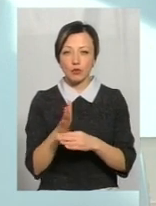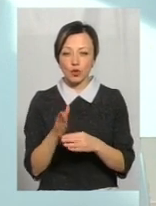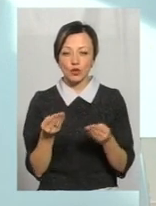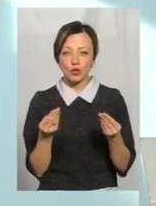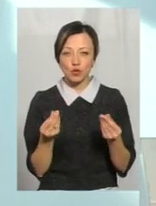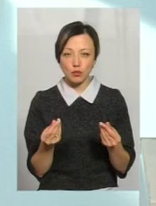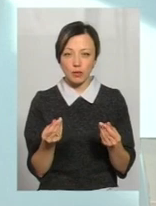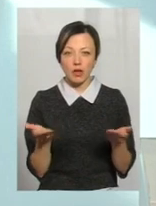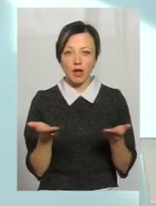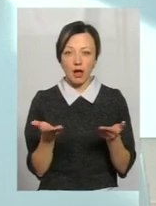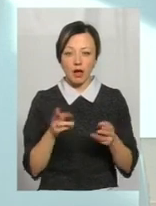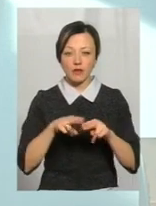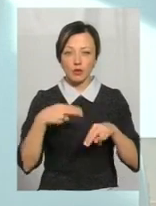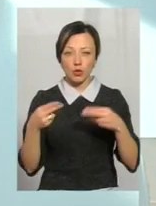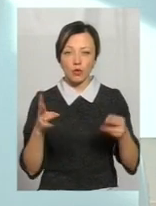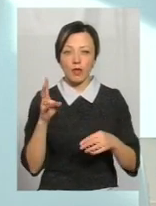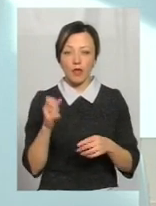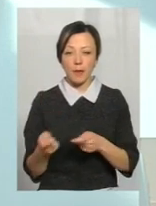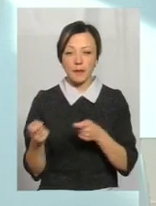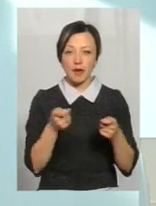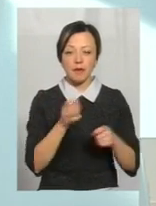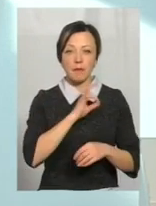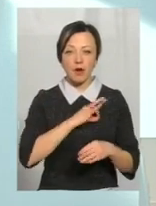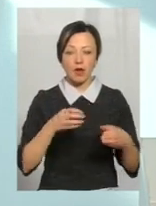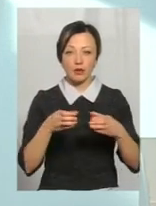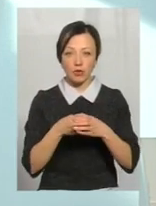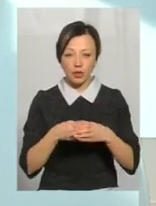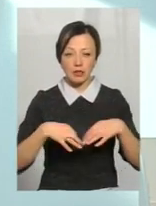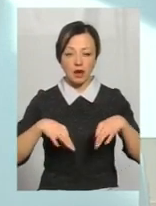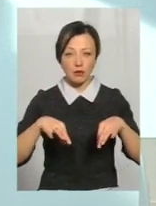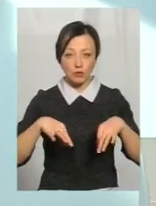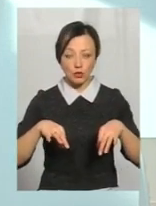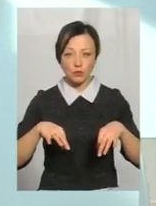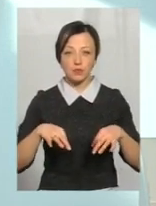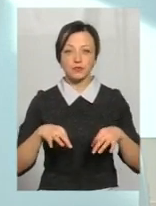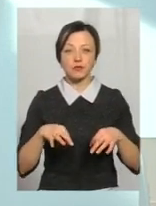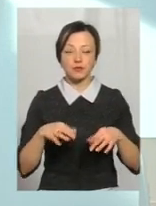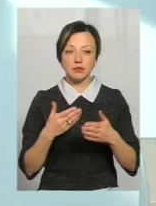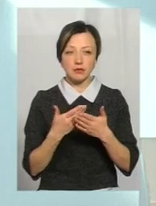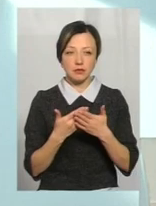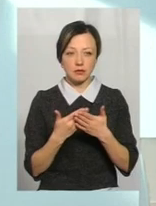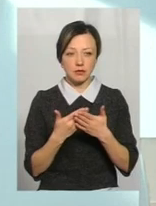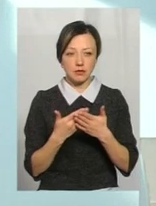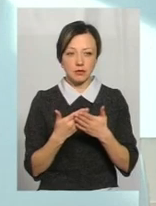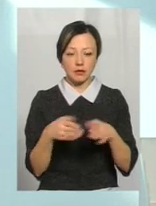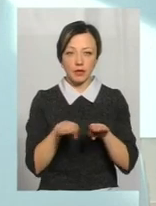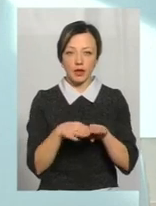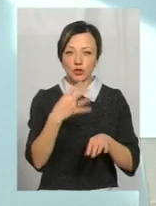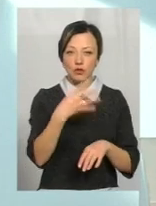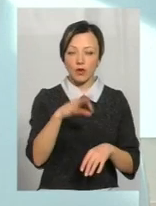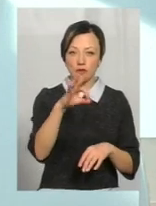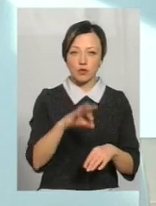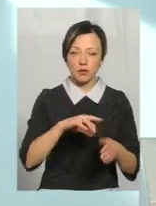суми, яка вішкодовується на перевезення пасажерів-пільгової категорії автотранспортом. У розрізі 40%